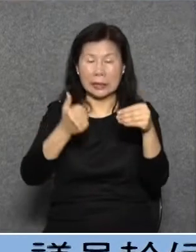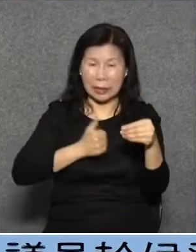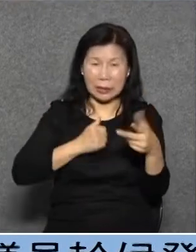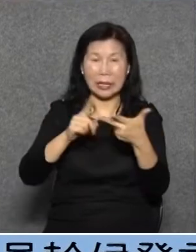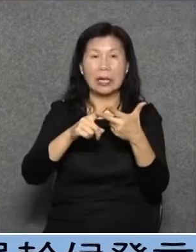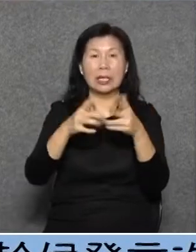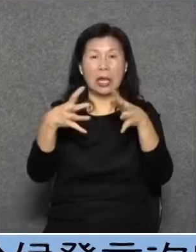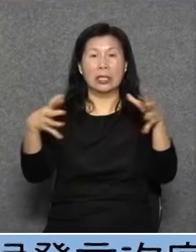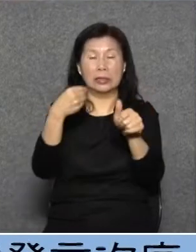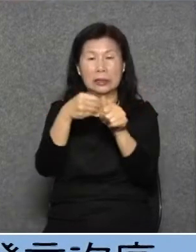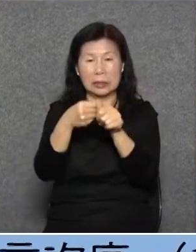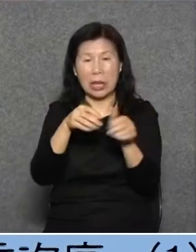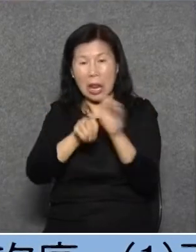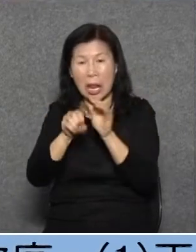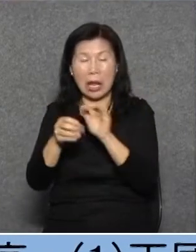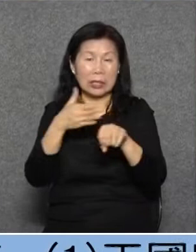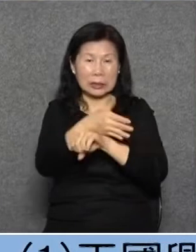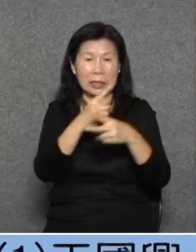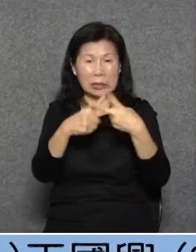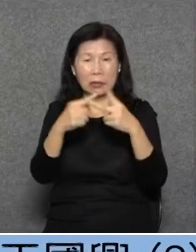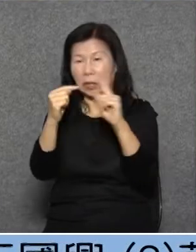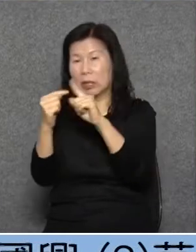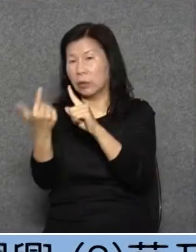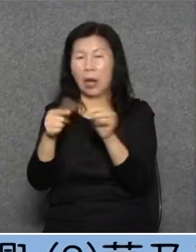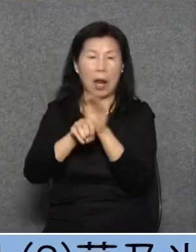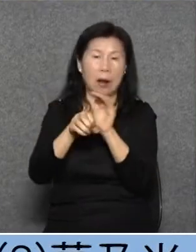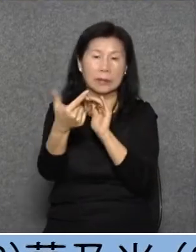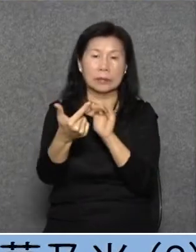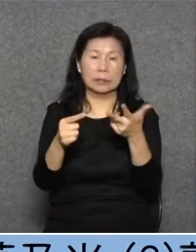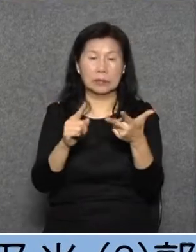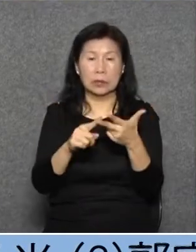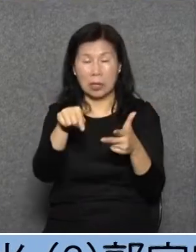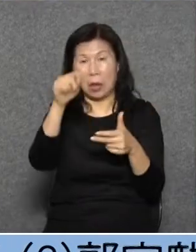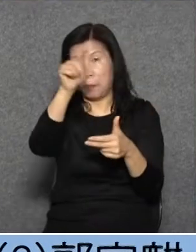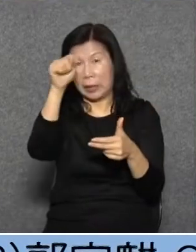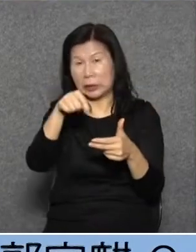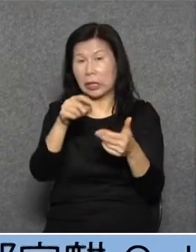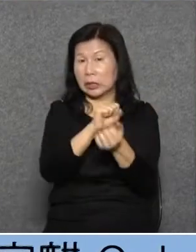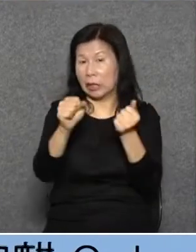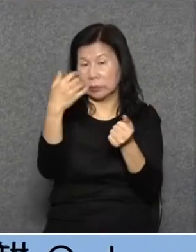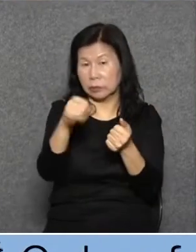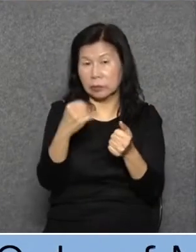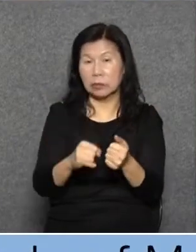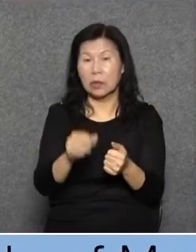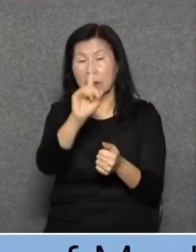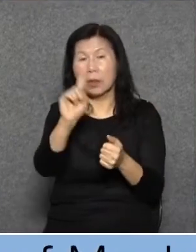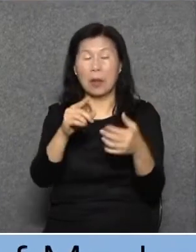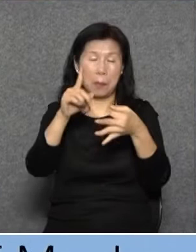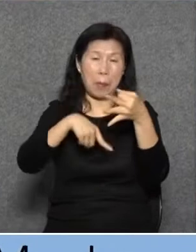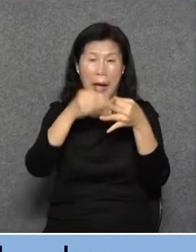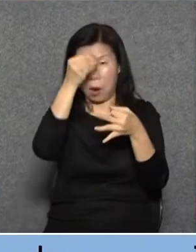教學包括不夠社工、輔導人員你不解決這兩個問題你學不學周處